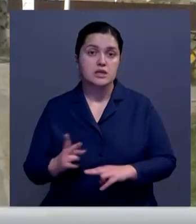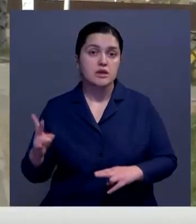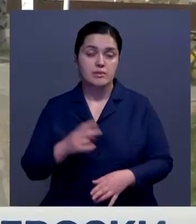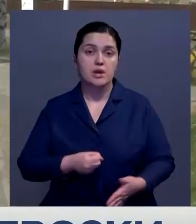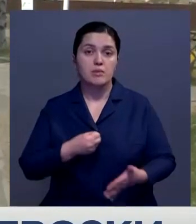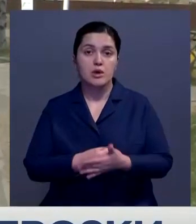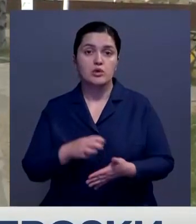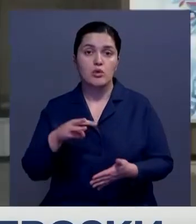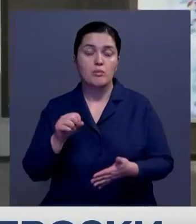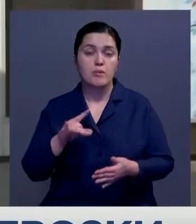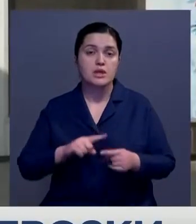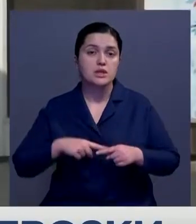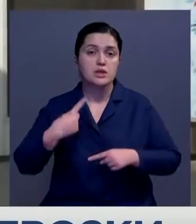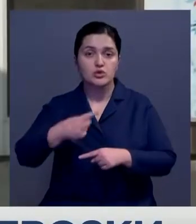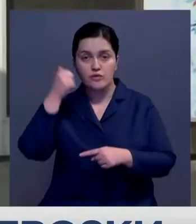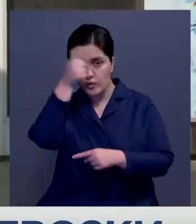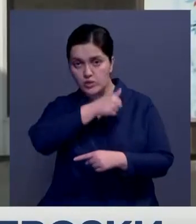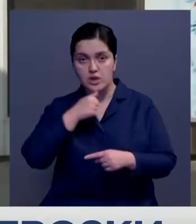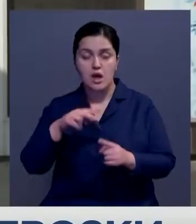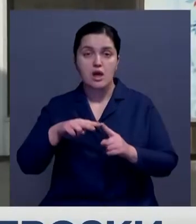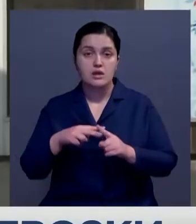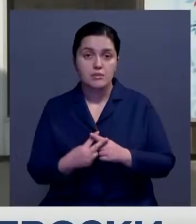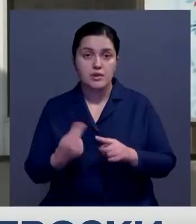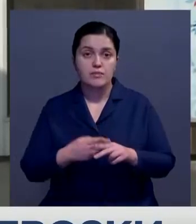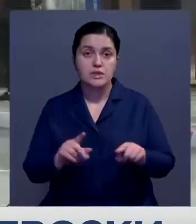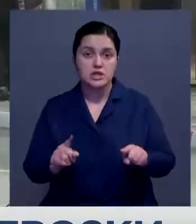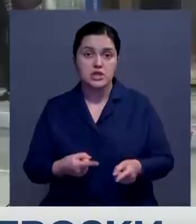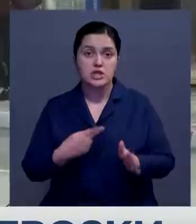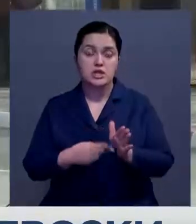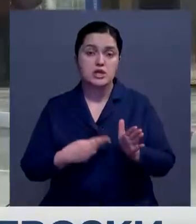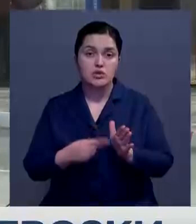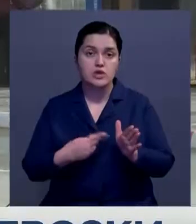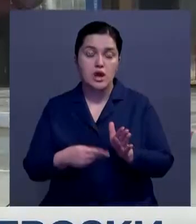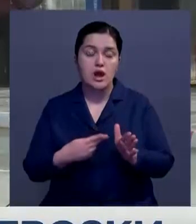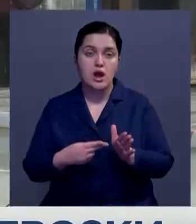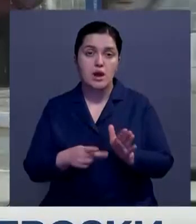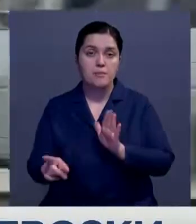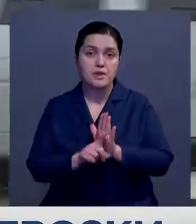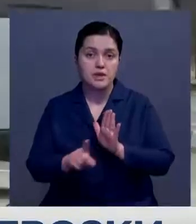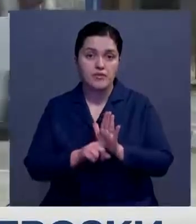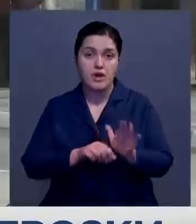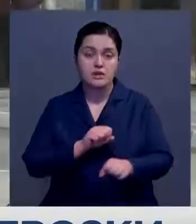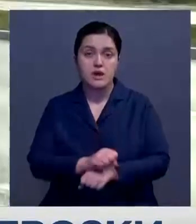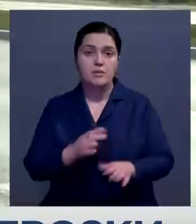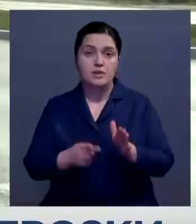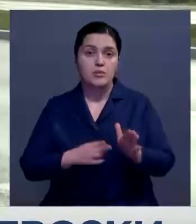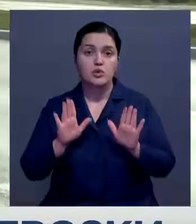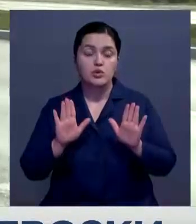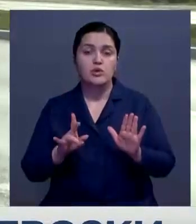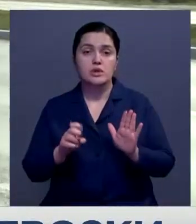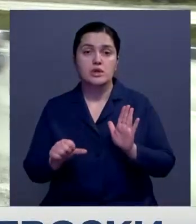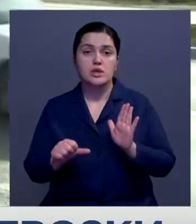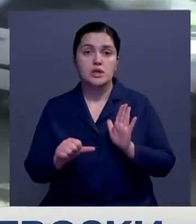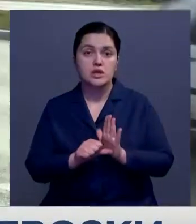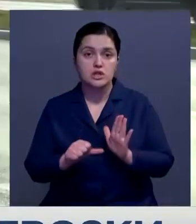13 ноября до марта следующего года. Наполовину сокращены железнодорожные перевозки. Останавливаются поезда только